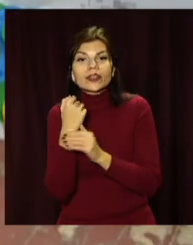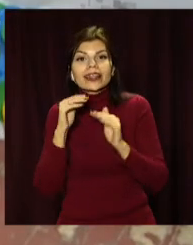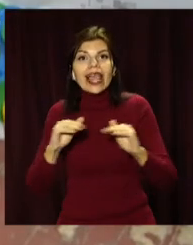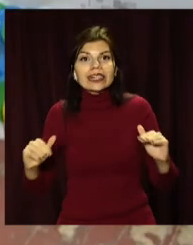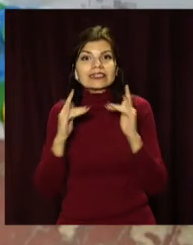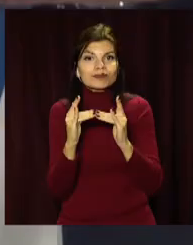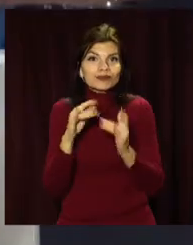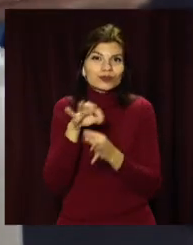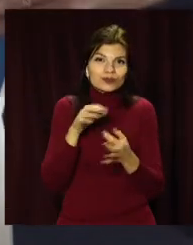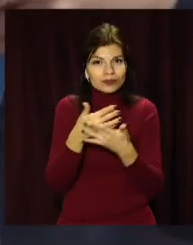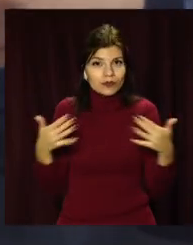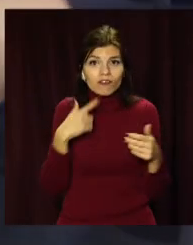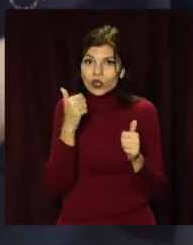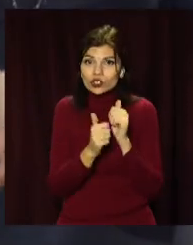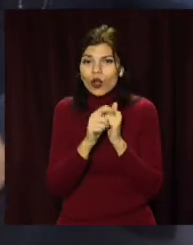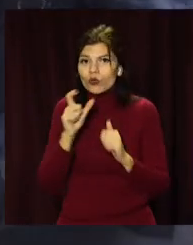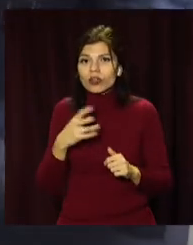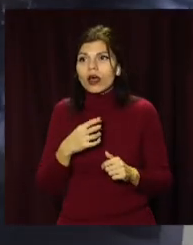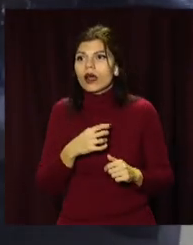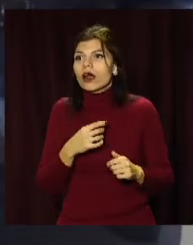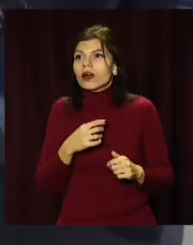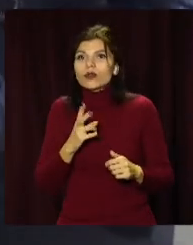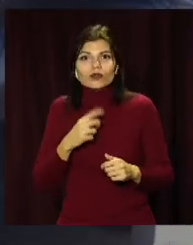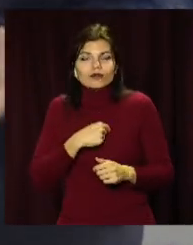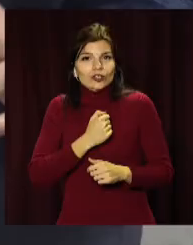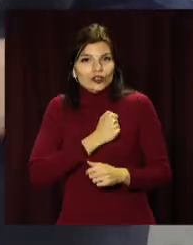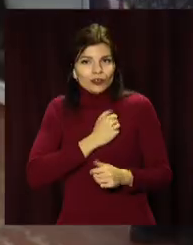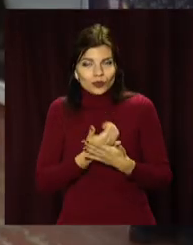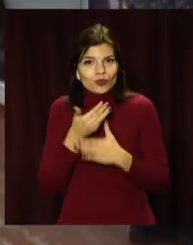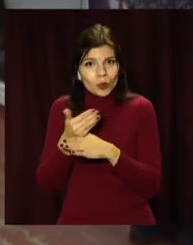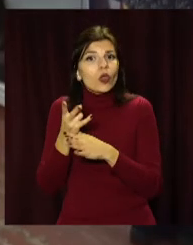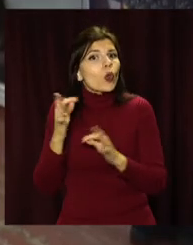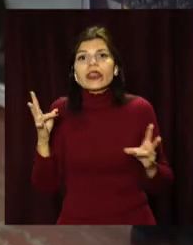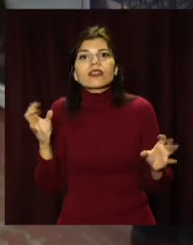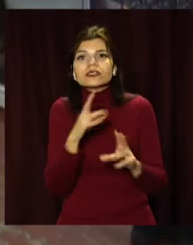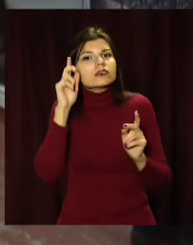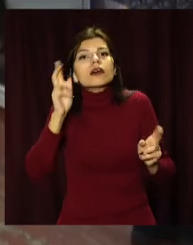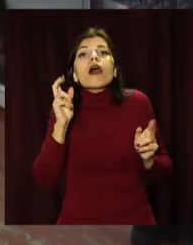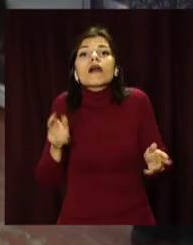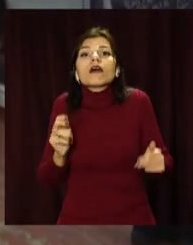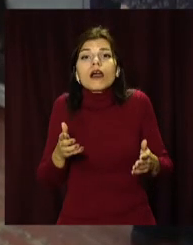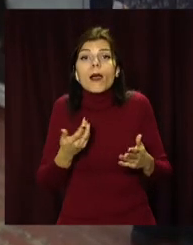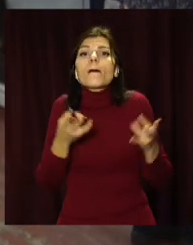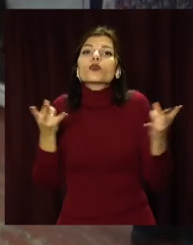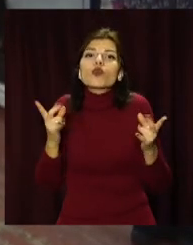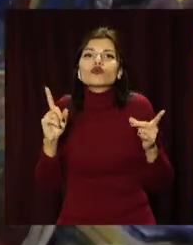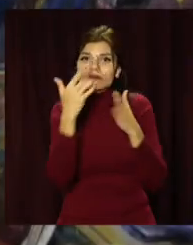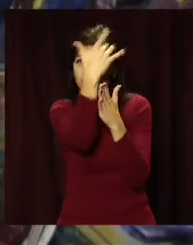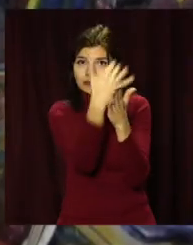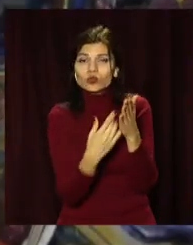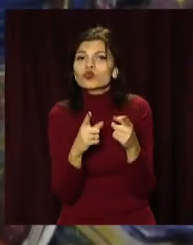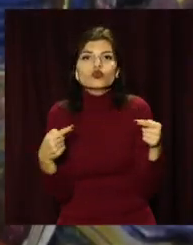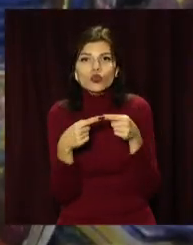дитбудинків. Кажуть, дуже часто небайдужі хочуть привітати дітей. Проте не всі знають, як саме. Список потреб того, що точно